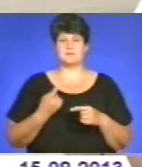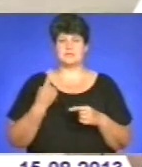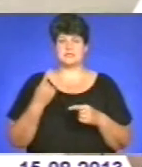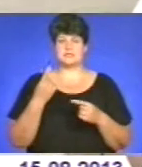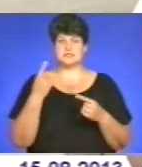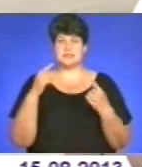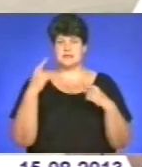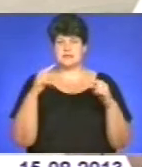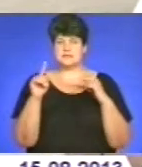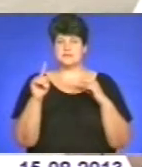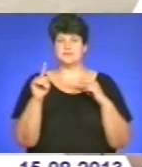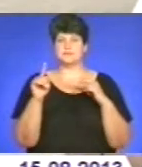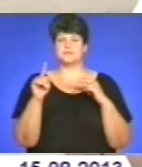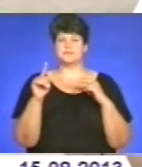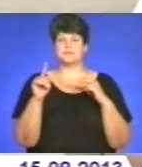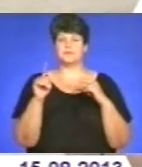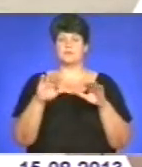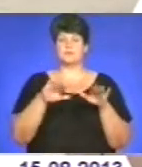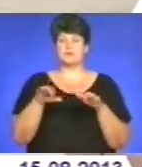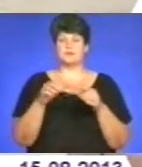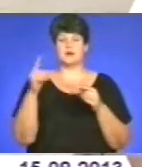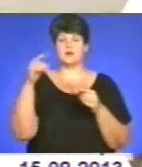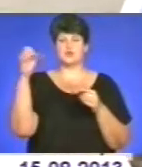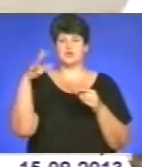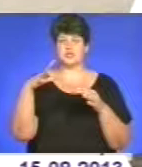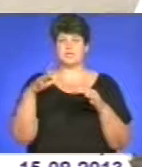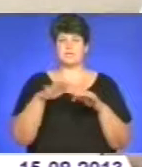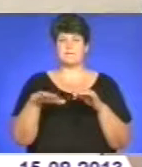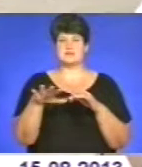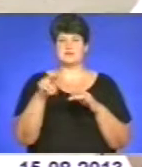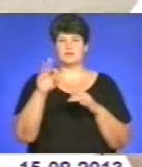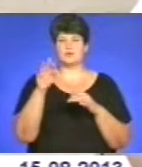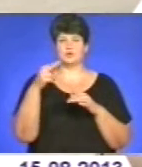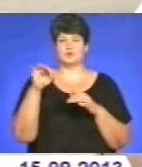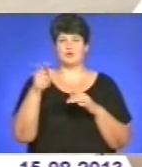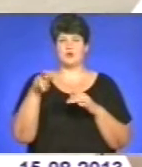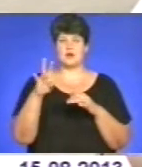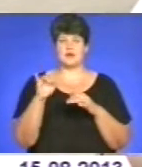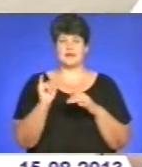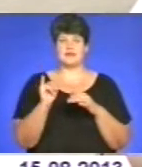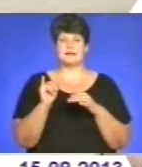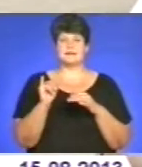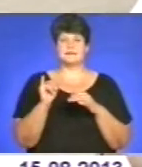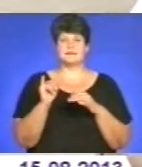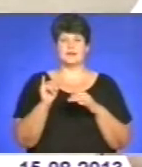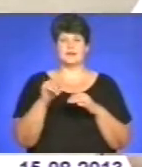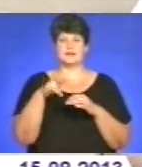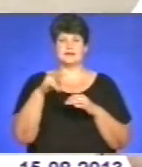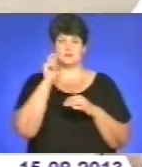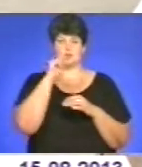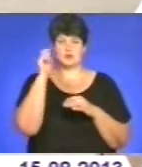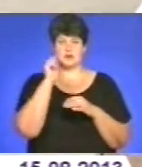потім на Сонячному масиві – це Подоляни, ну і на Східному масиві – це Лесі